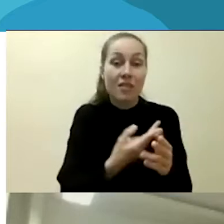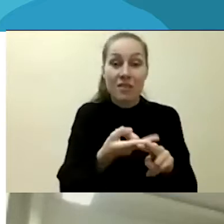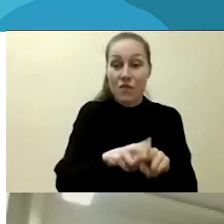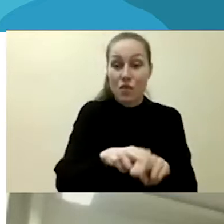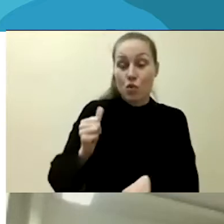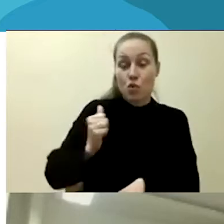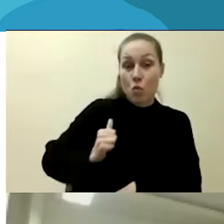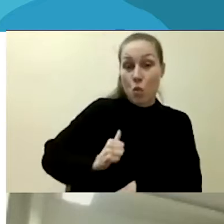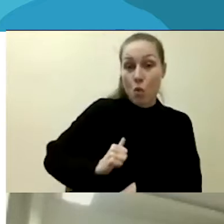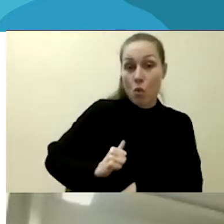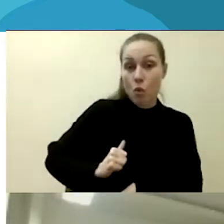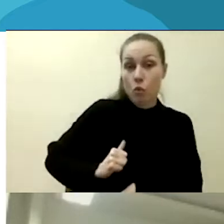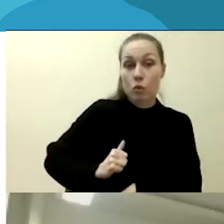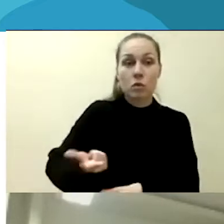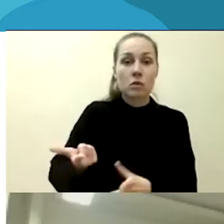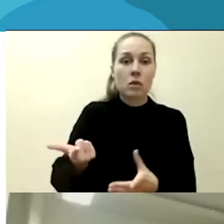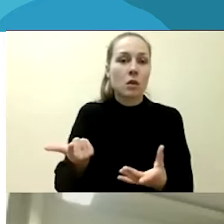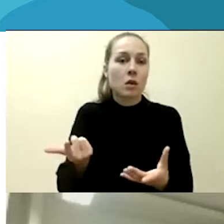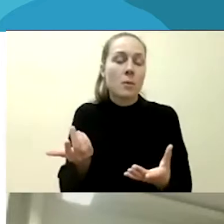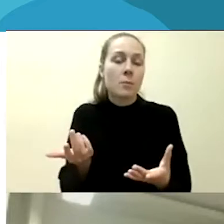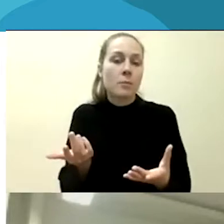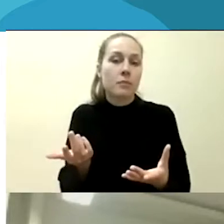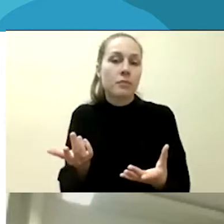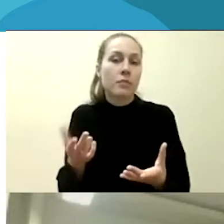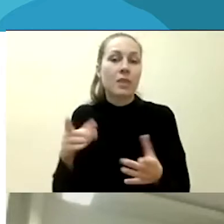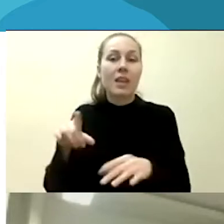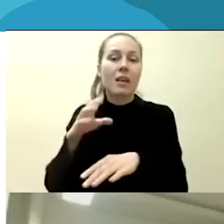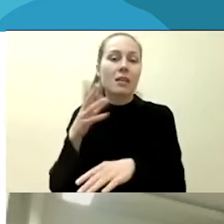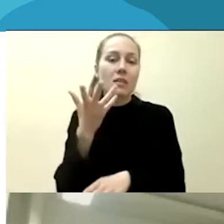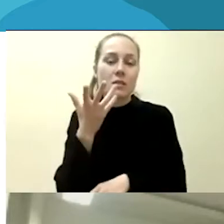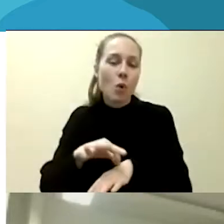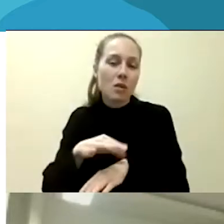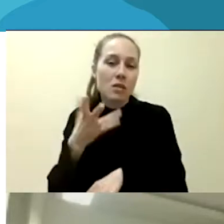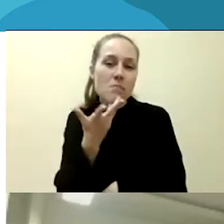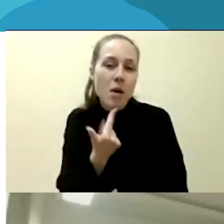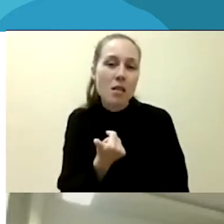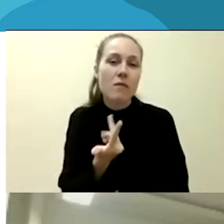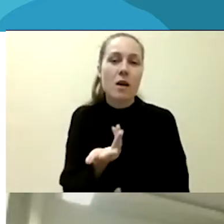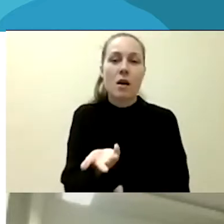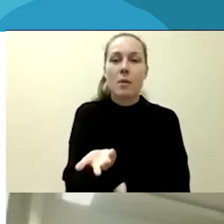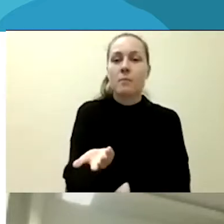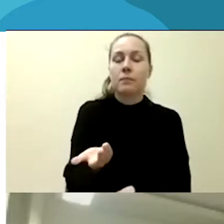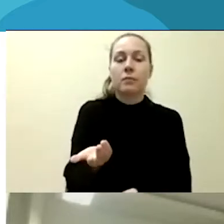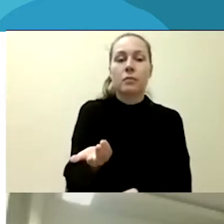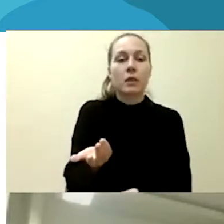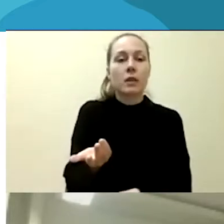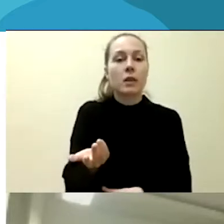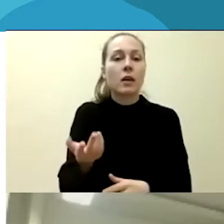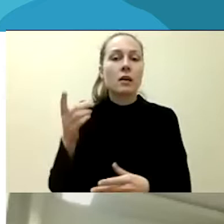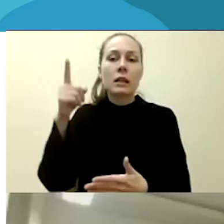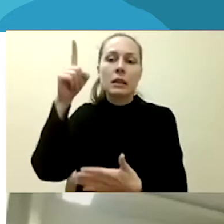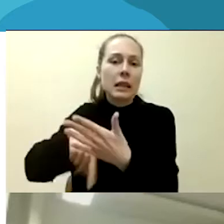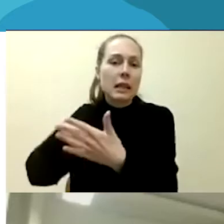priklausomybės tam tikrai rasiai, dėl odos palvos, religinių